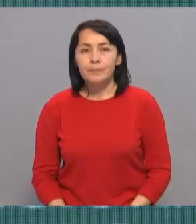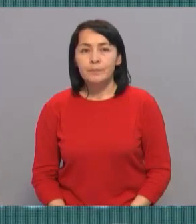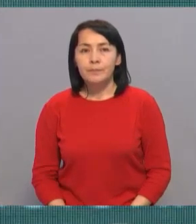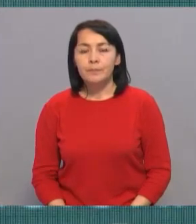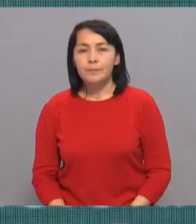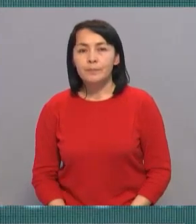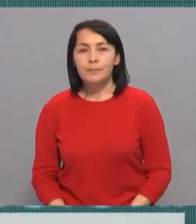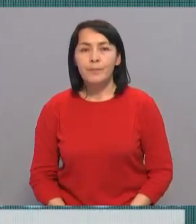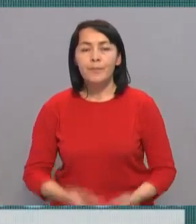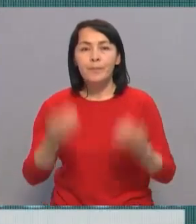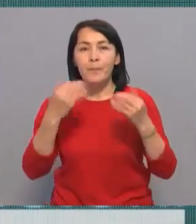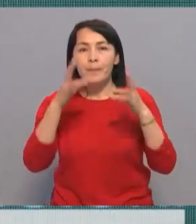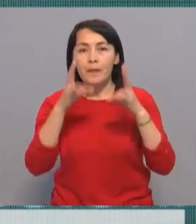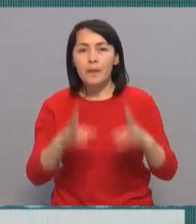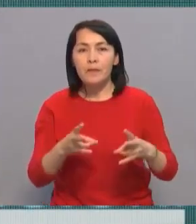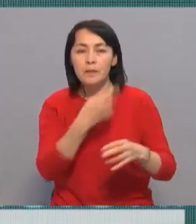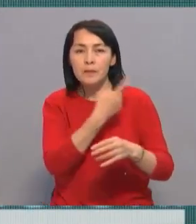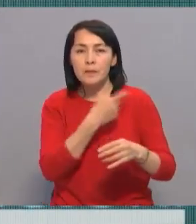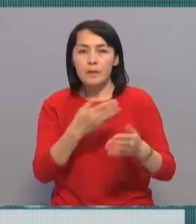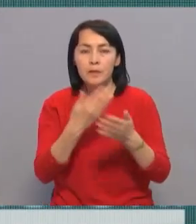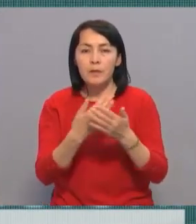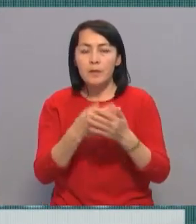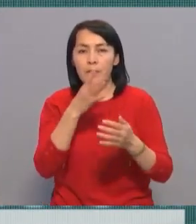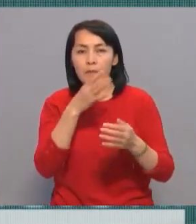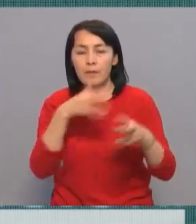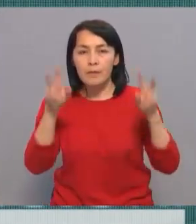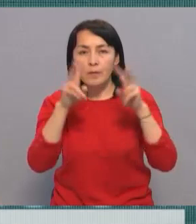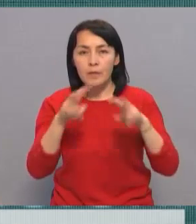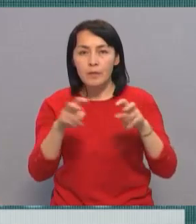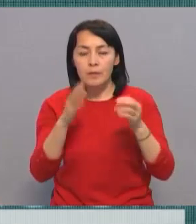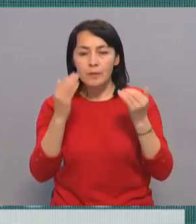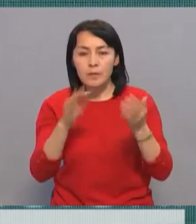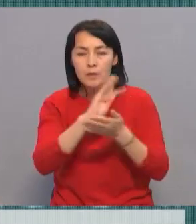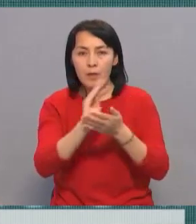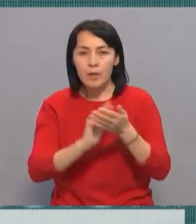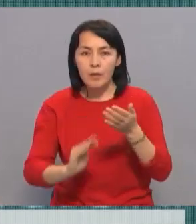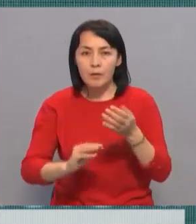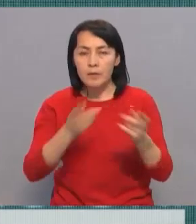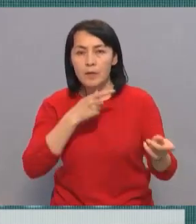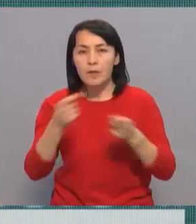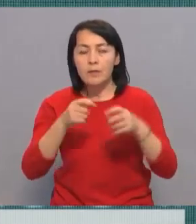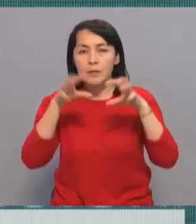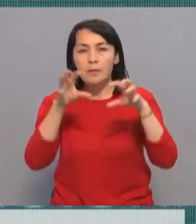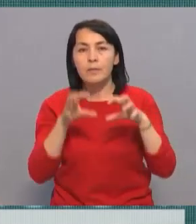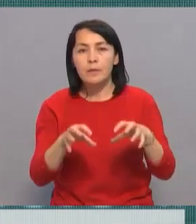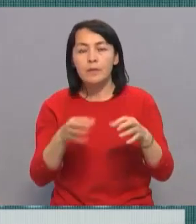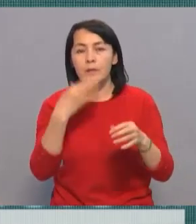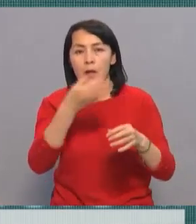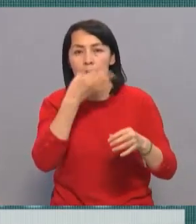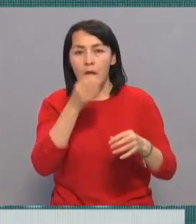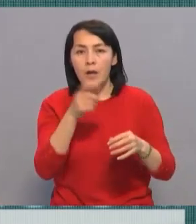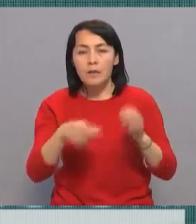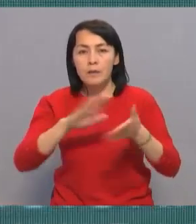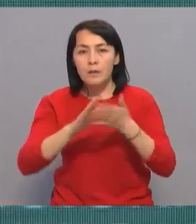При выявлении нарушений санитарных требований во время проверки составляется протокол об административном правонарушении на ответственных лиц